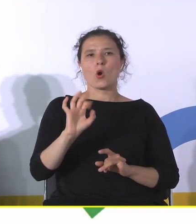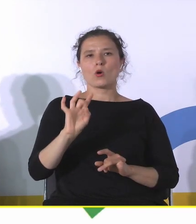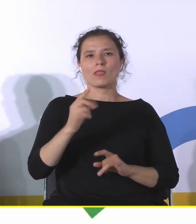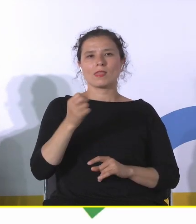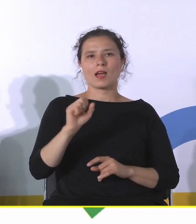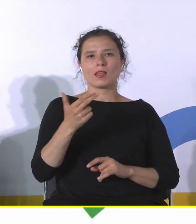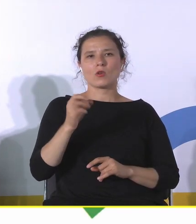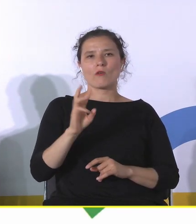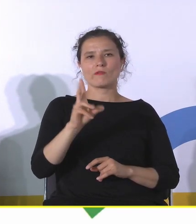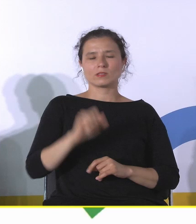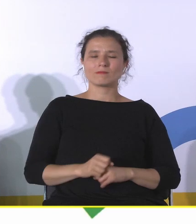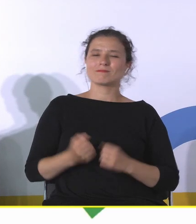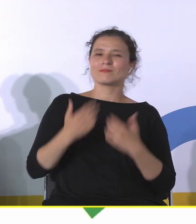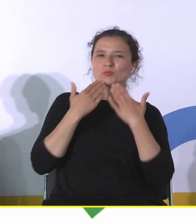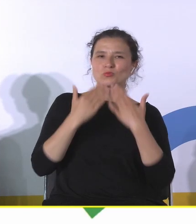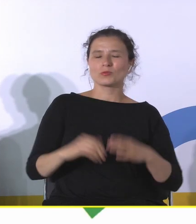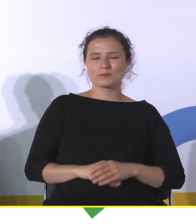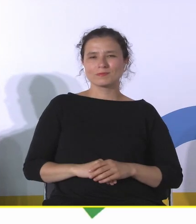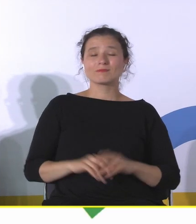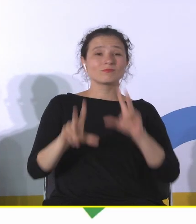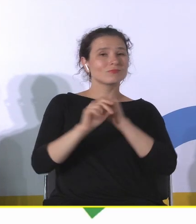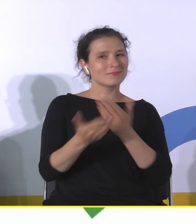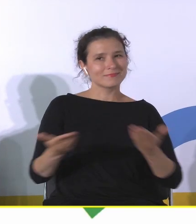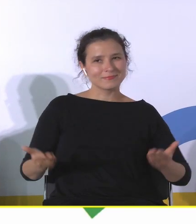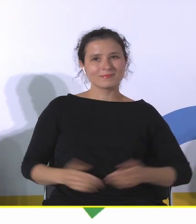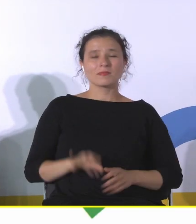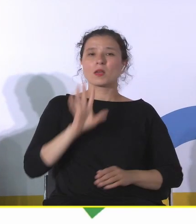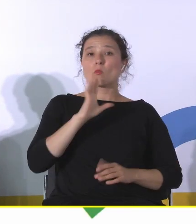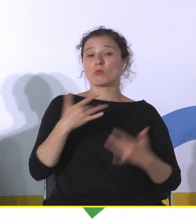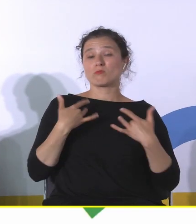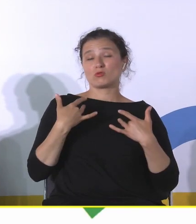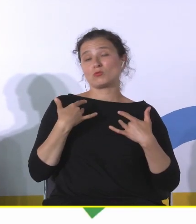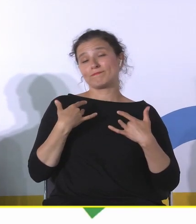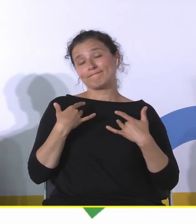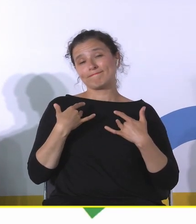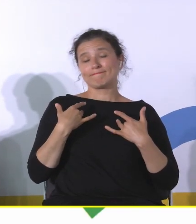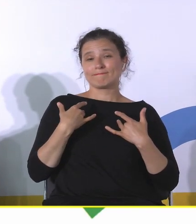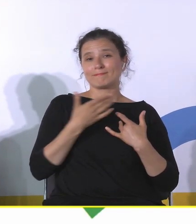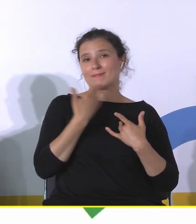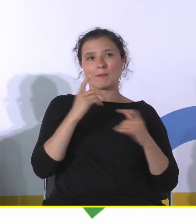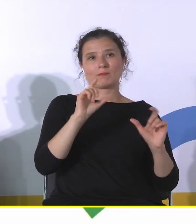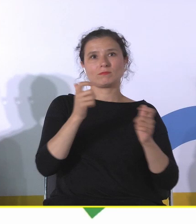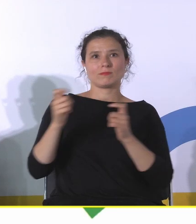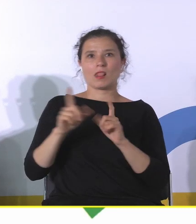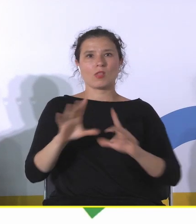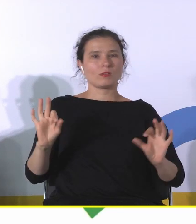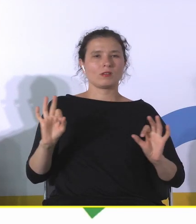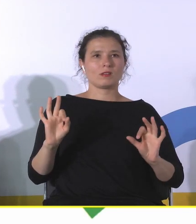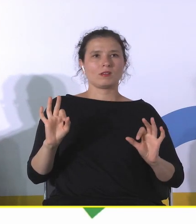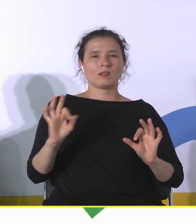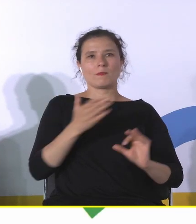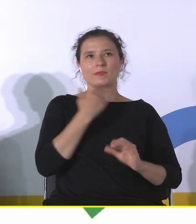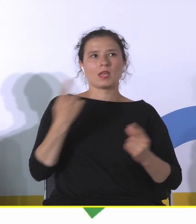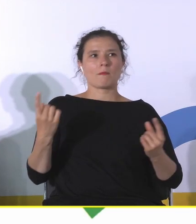Bardzo dziękuję. Szanowni Państwo, podobno w życiu nie ma przypadków, znaczy nie ma zbiegów okoliczności, są